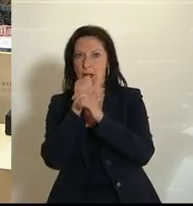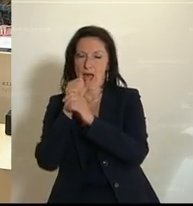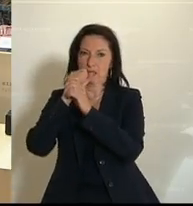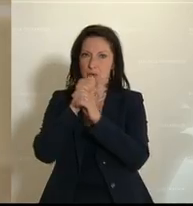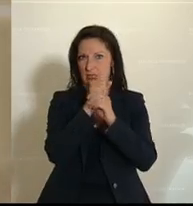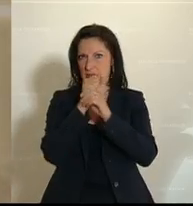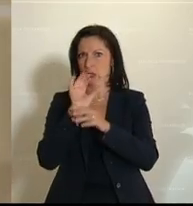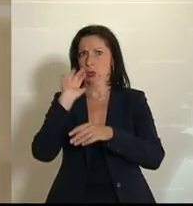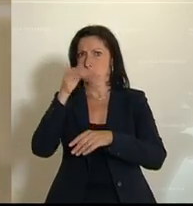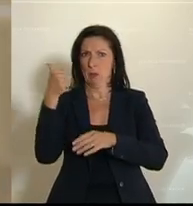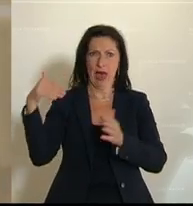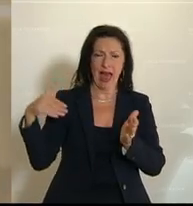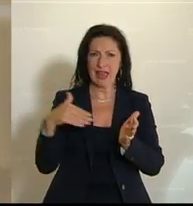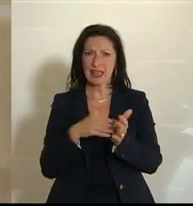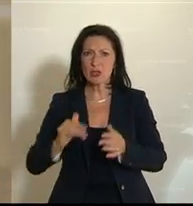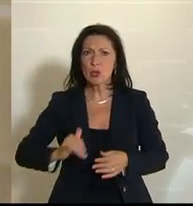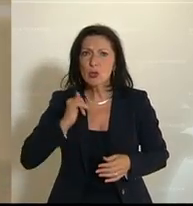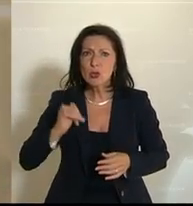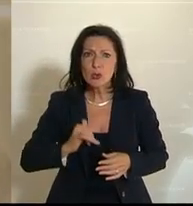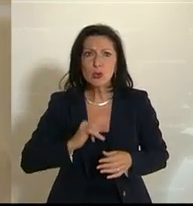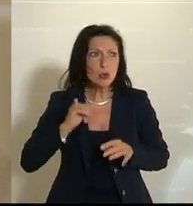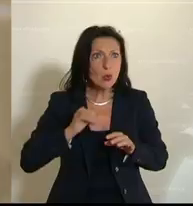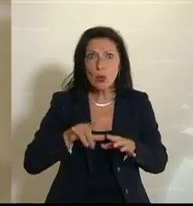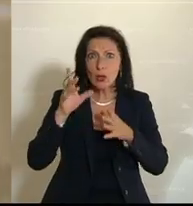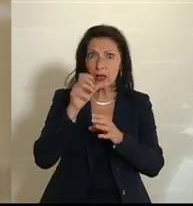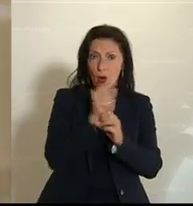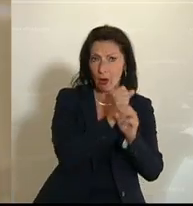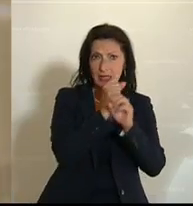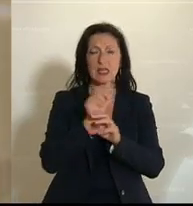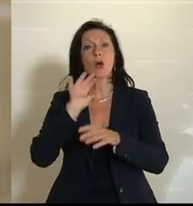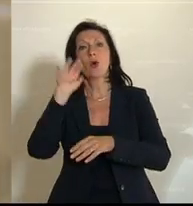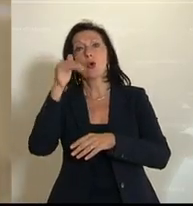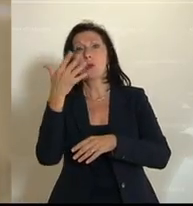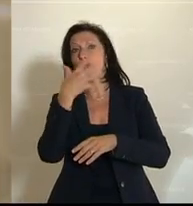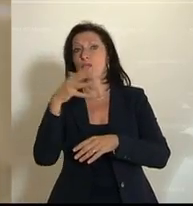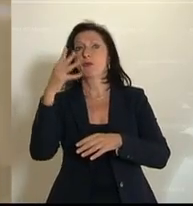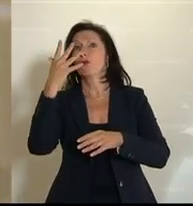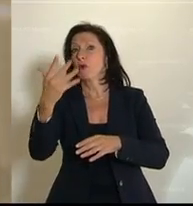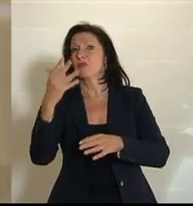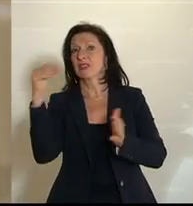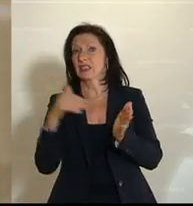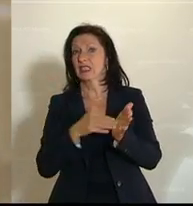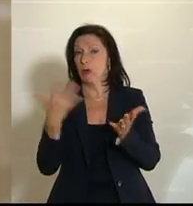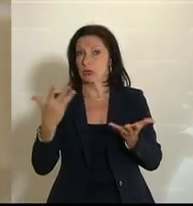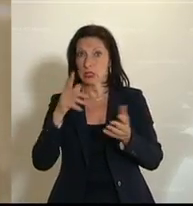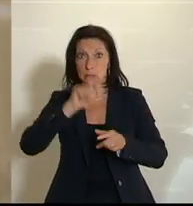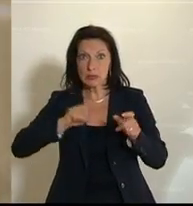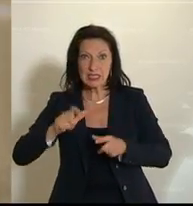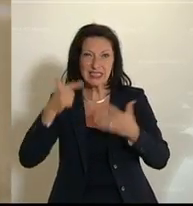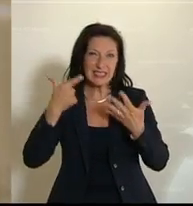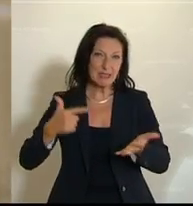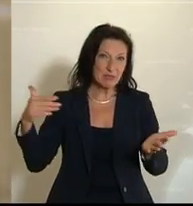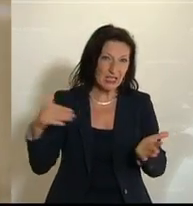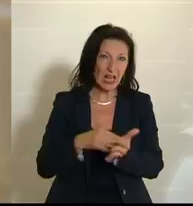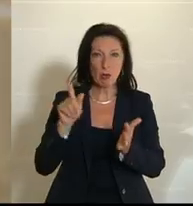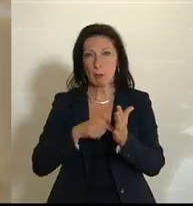über 1.000 Jugendblasorchester, auch über 150.000 aktive Mitglieder, über 70.000 Auftritte